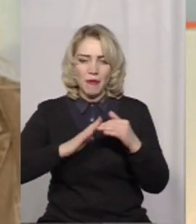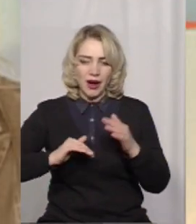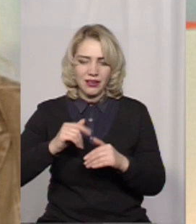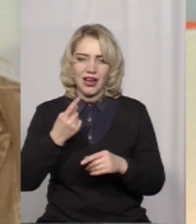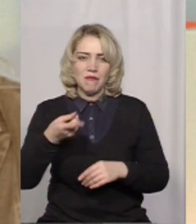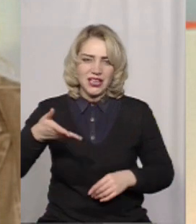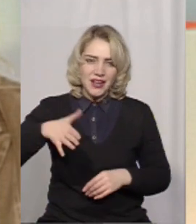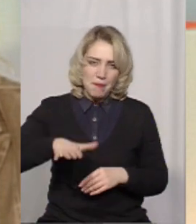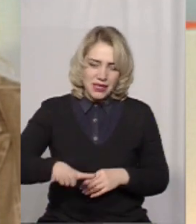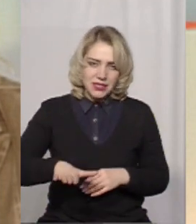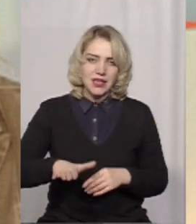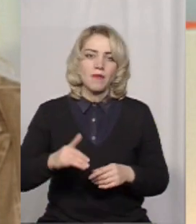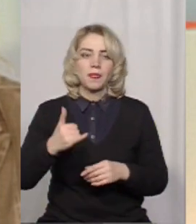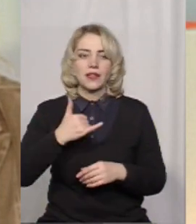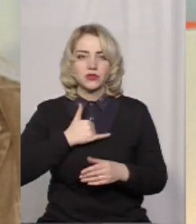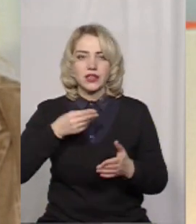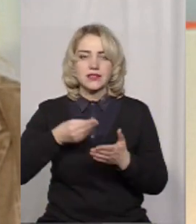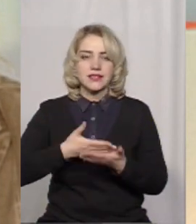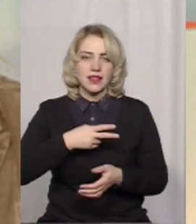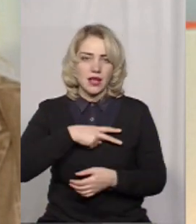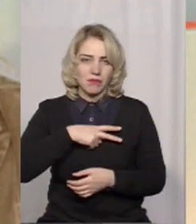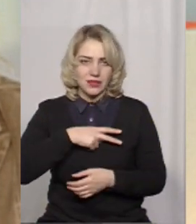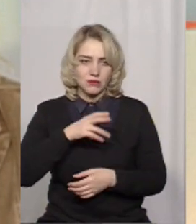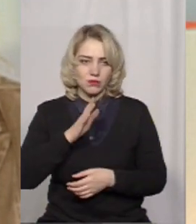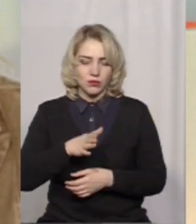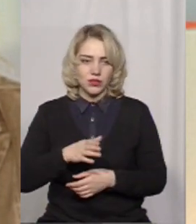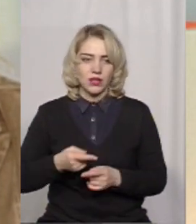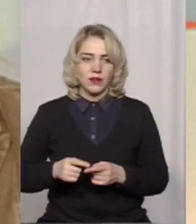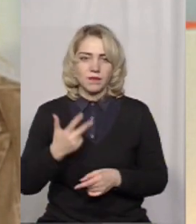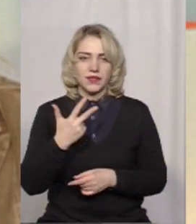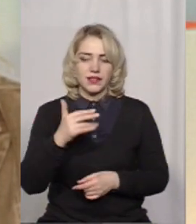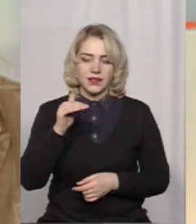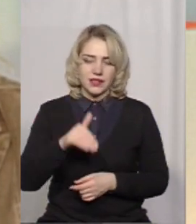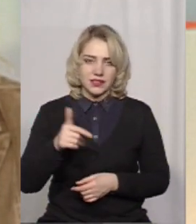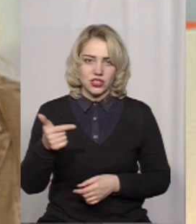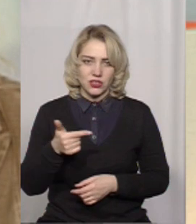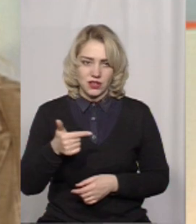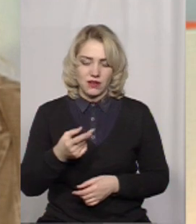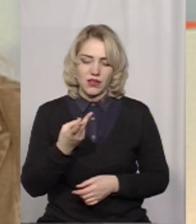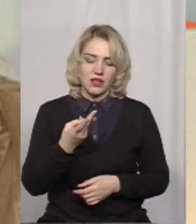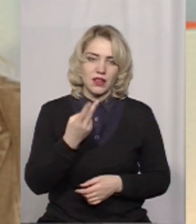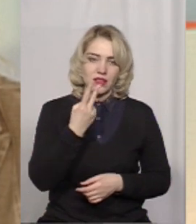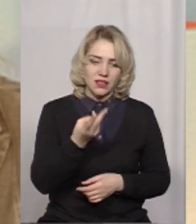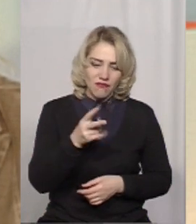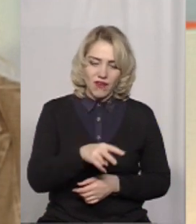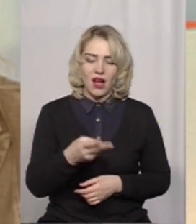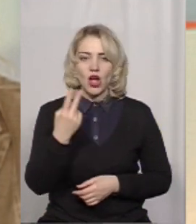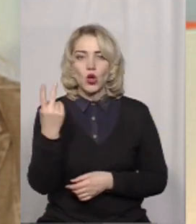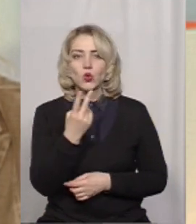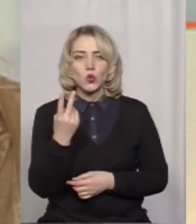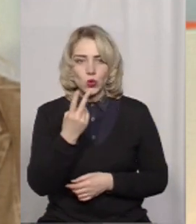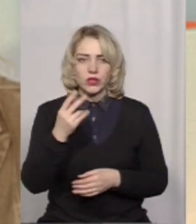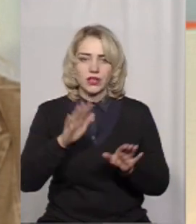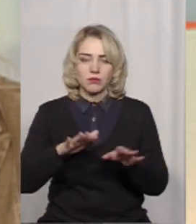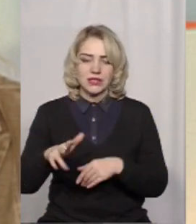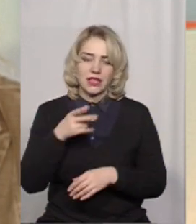перше місце у нас цінний грошовий приз – 3 тисячі гривень. Два других місця плануємо, це будуть